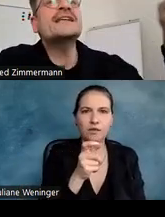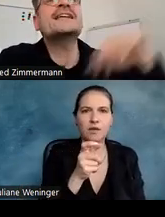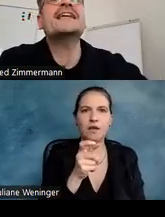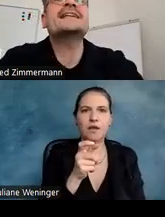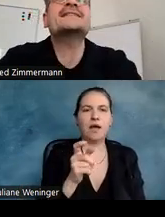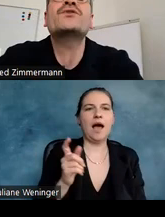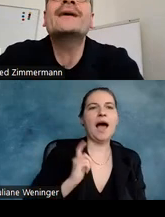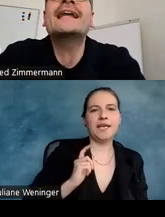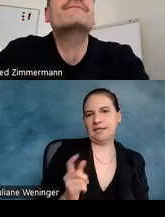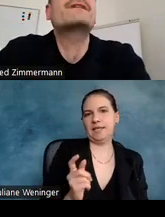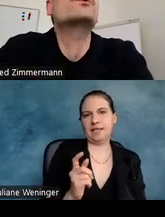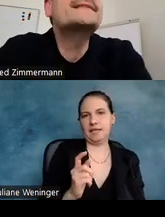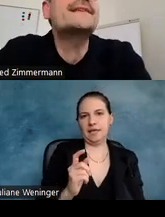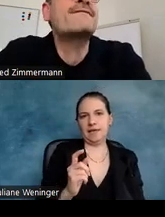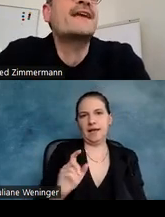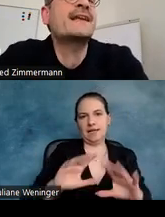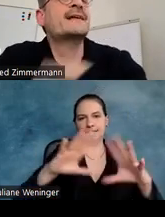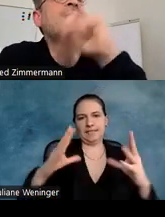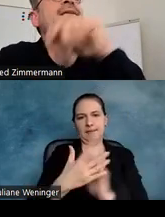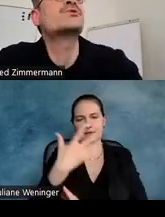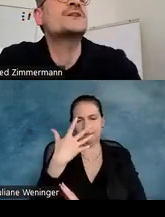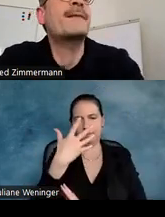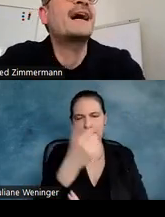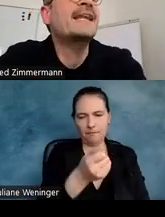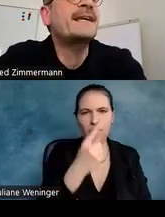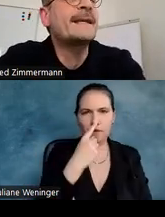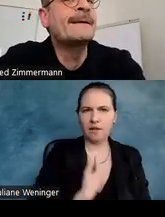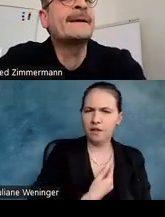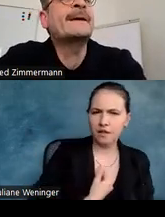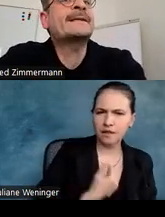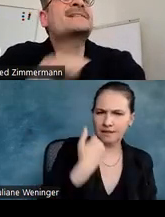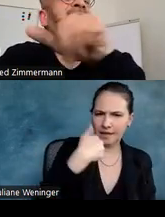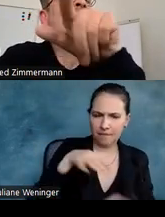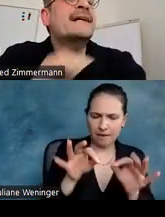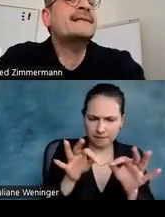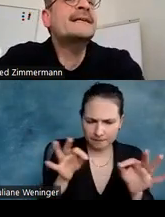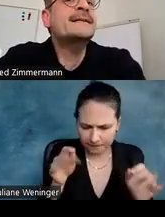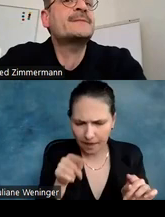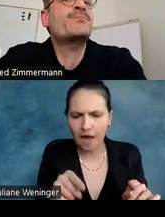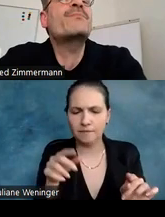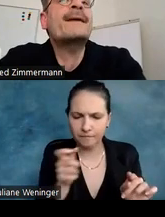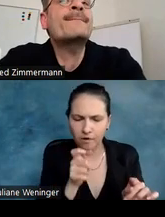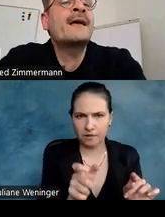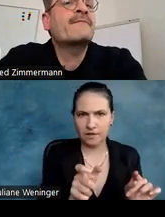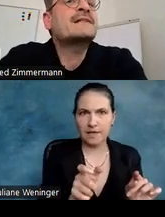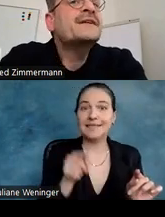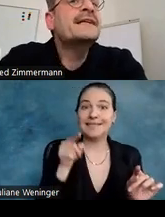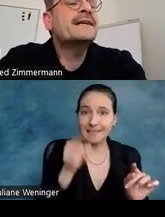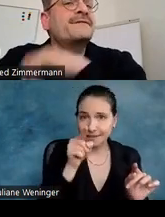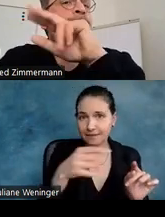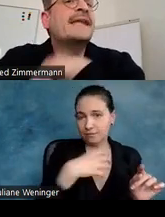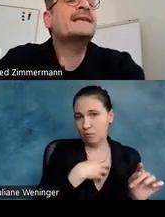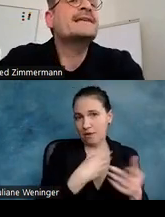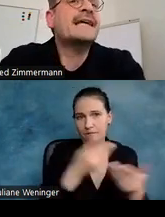Horizontlinie lesen und immer dann, wenn wir unsicher werden, erst in die Buchstaben reingehen, dann ist genau das hier das Problem, was